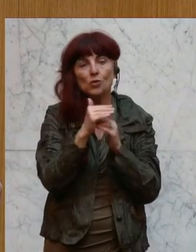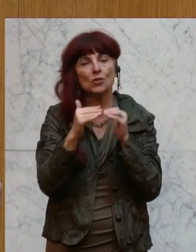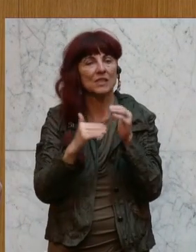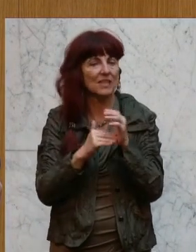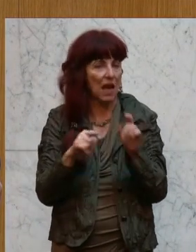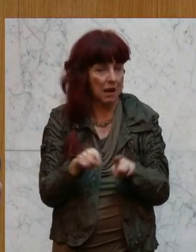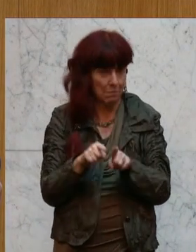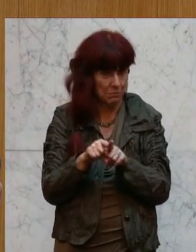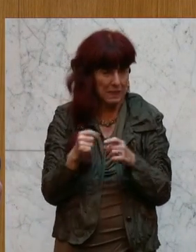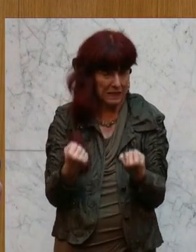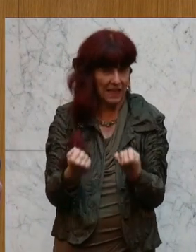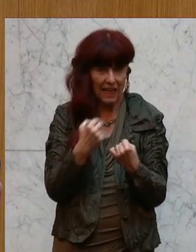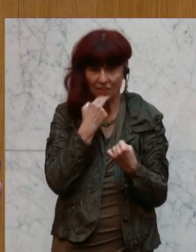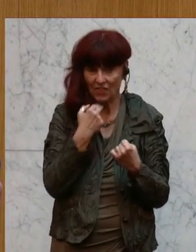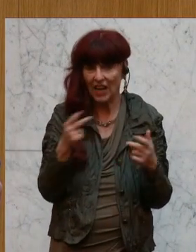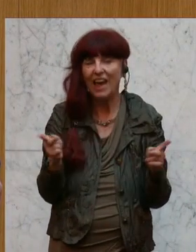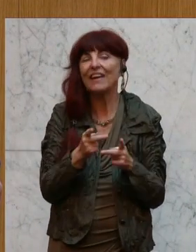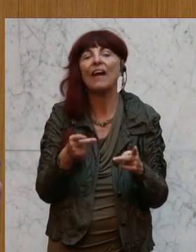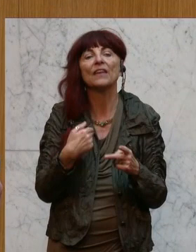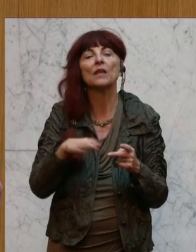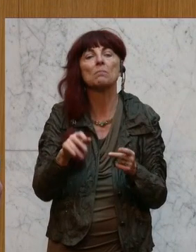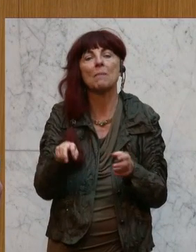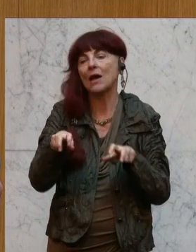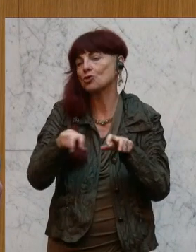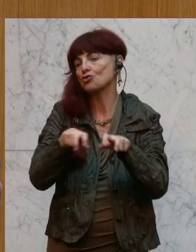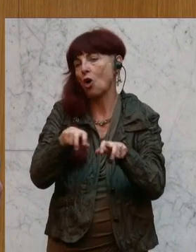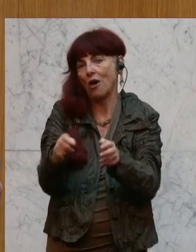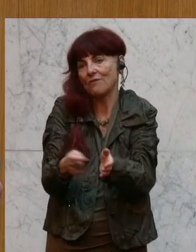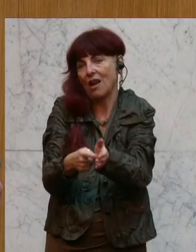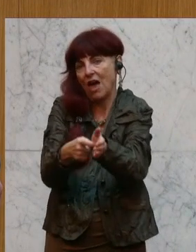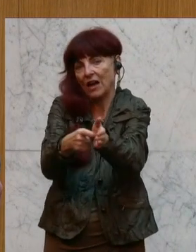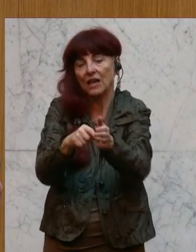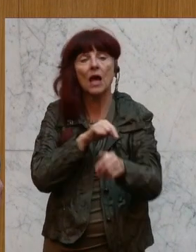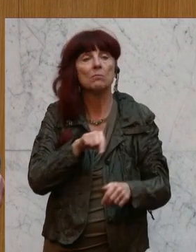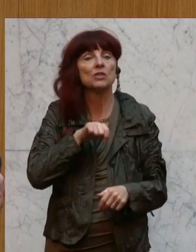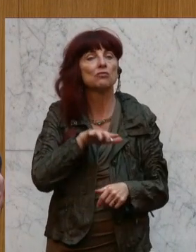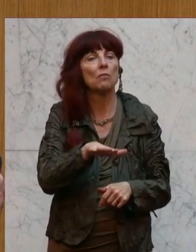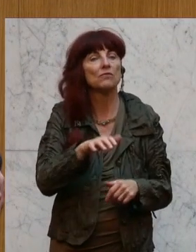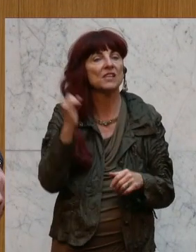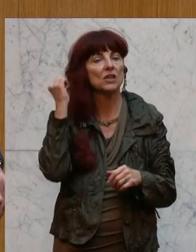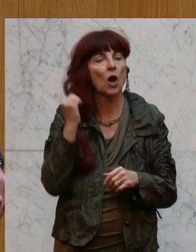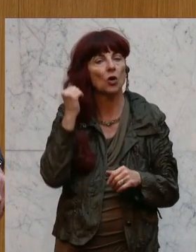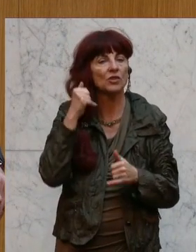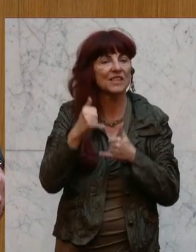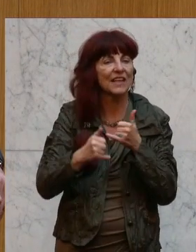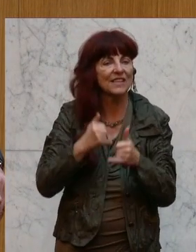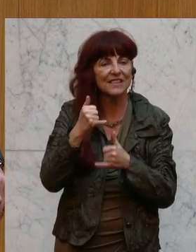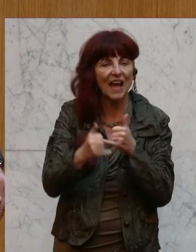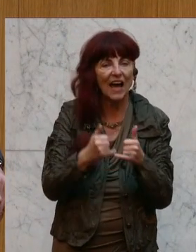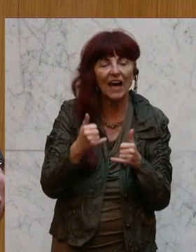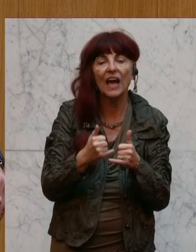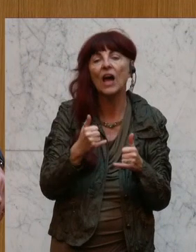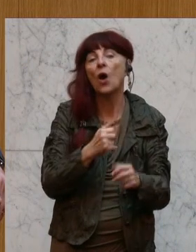werden wir wohl nicht mehr an der Steuerschraube drehen können. Bis zum 15. August jedes Jahres arbeitet Herr und Frau